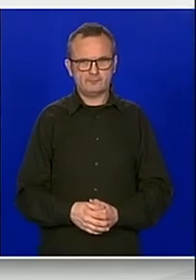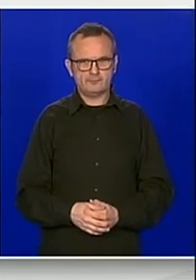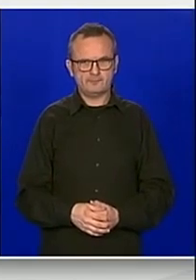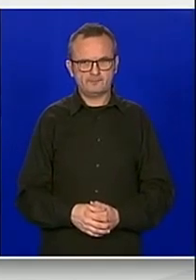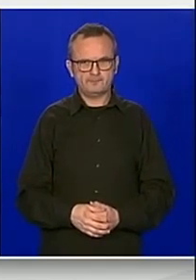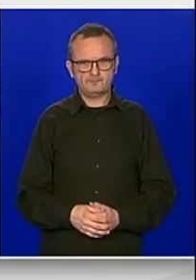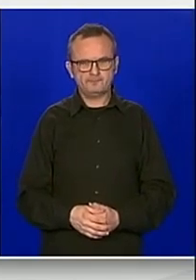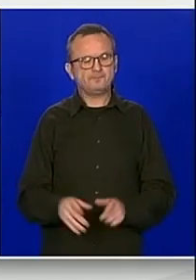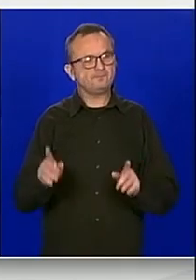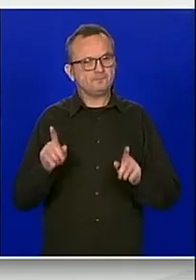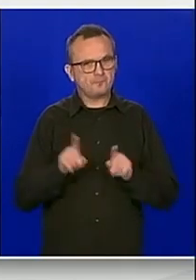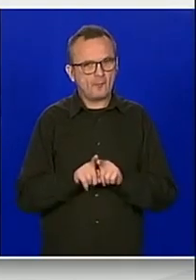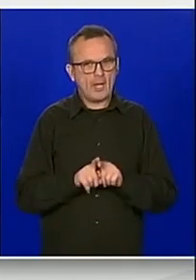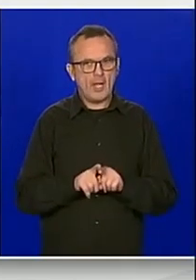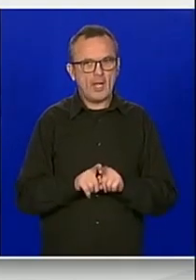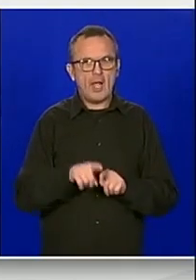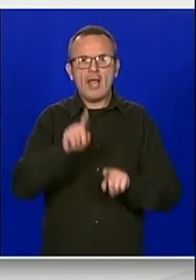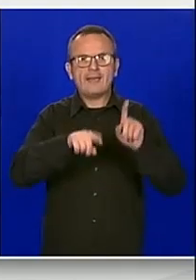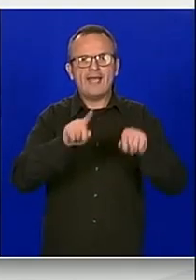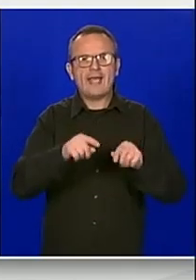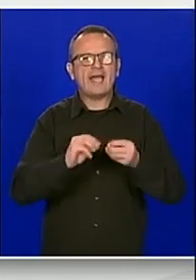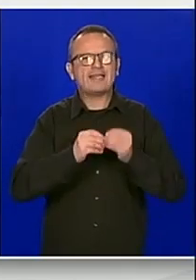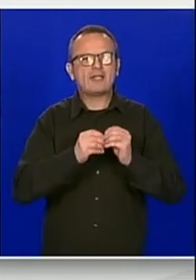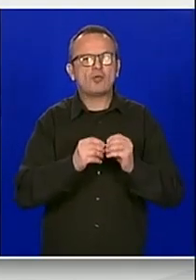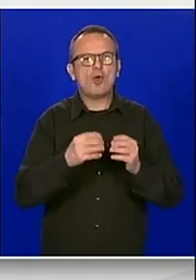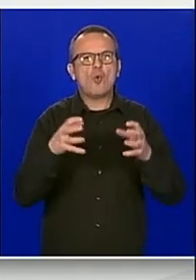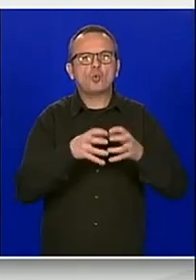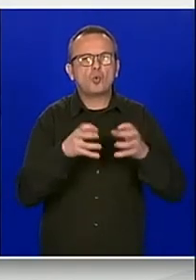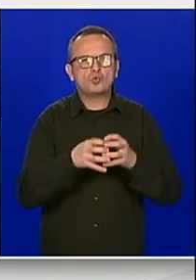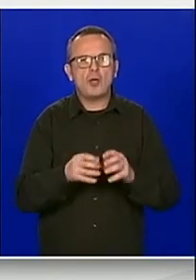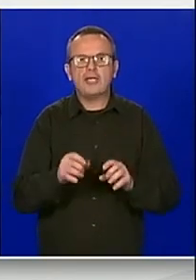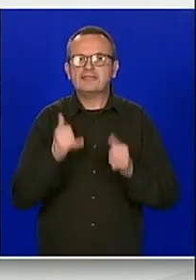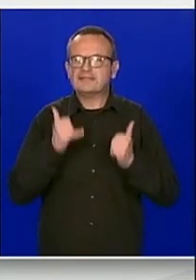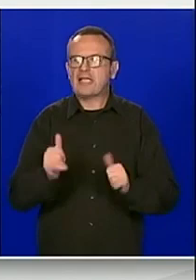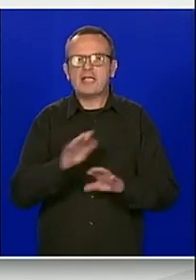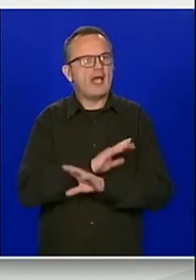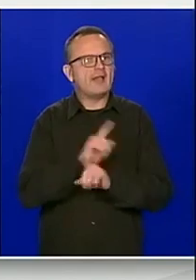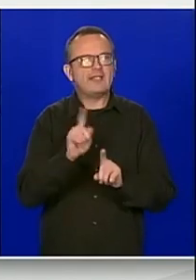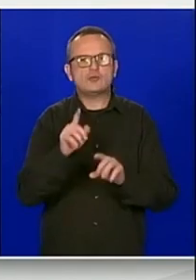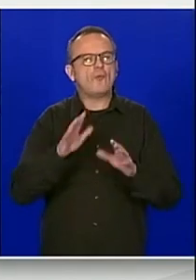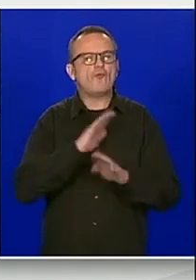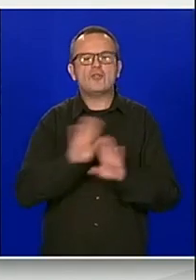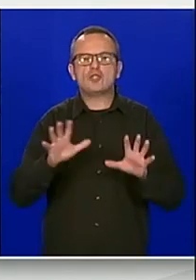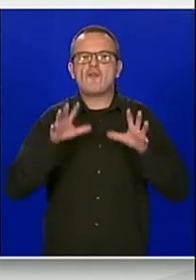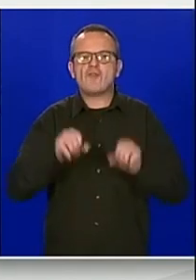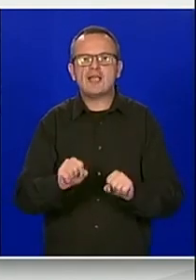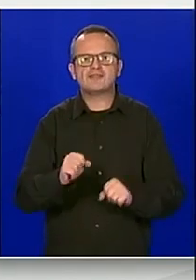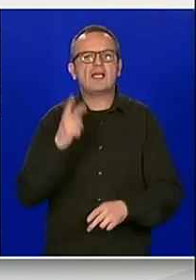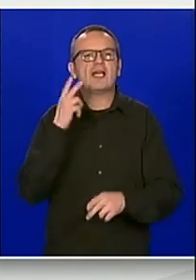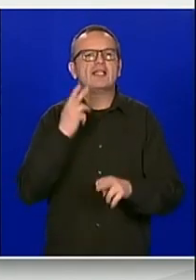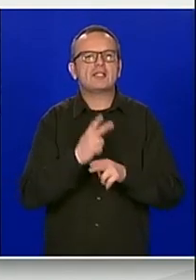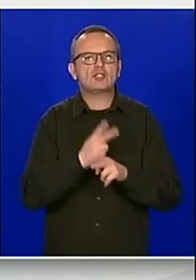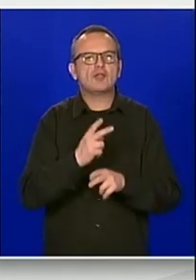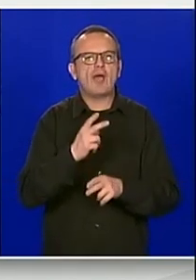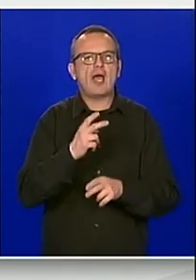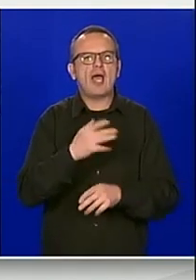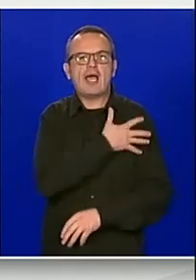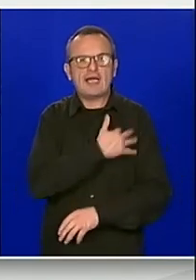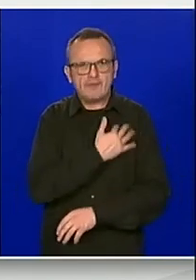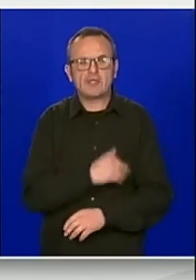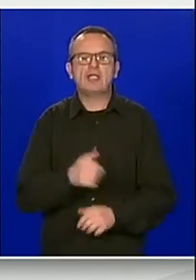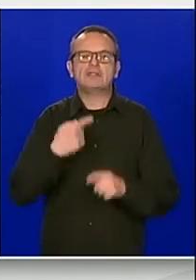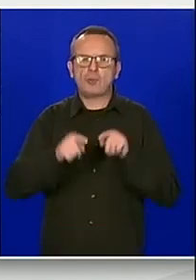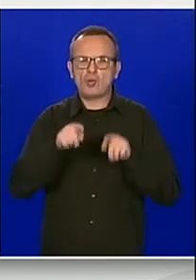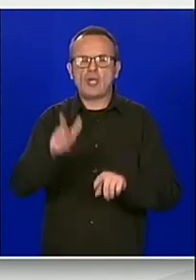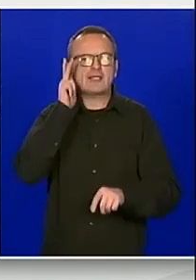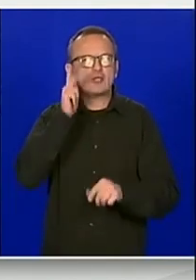Isto tako, pojedina trgovačka društva više nisu u vlasništu Republike Hrvatske, te se s toga predlaže njihovo brisanje. Nadalje,